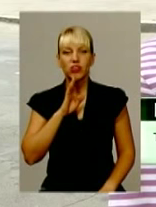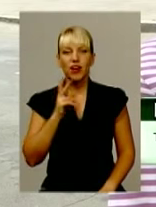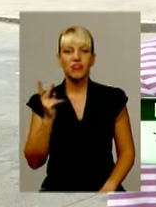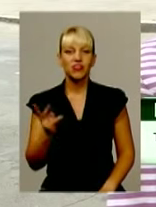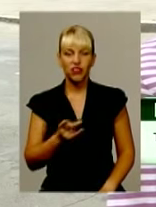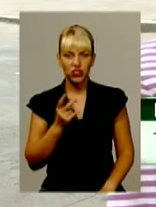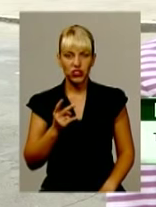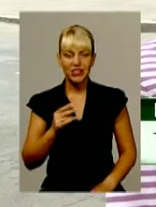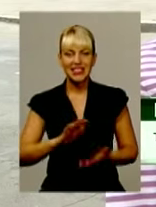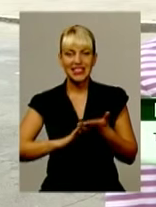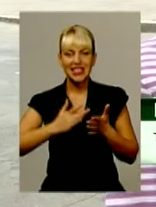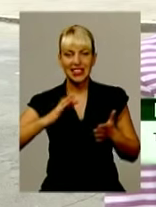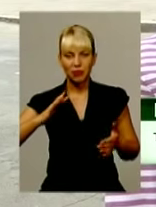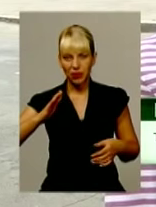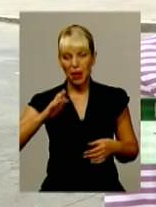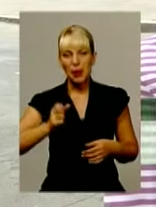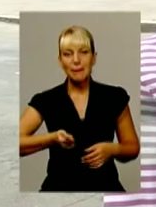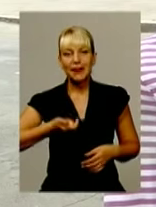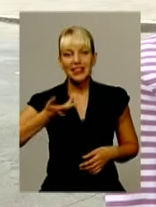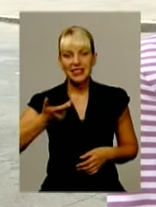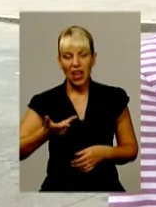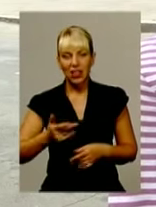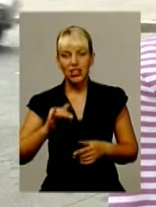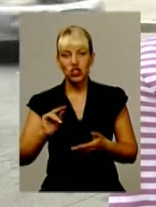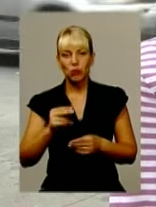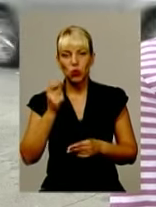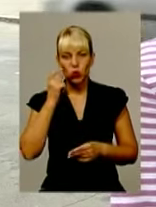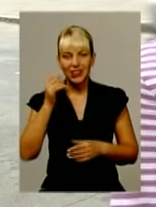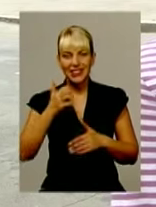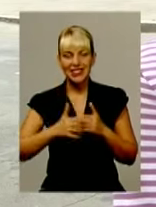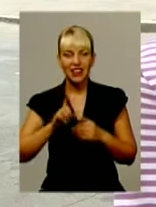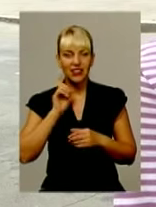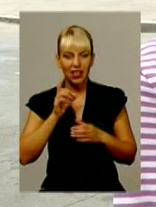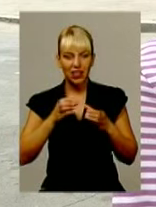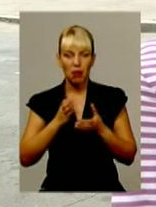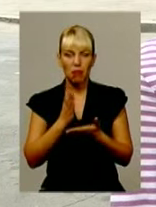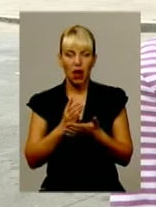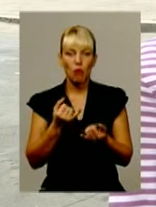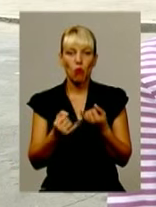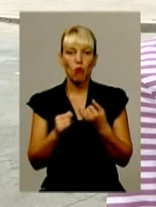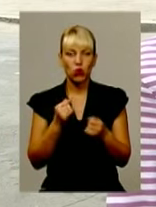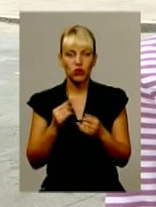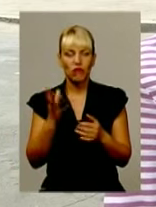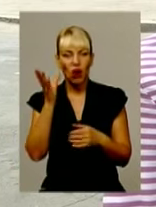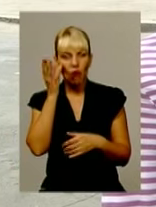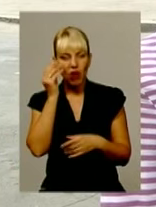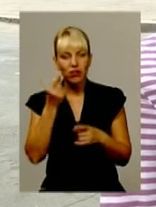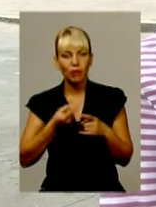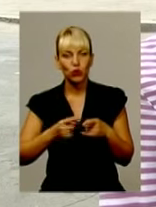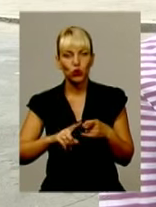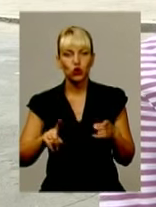призерка. І чемпіонат України серед кадетів ми маємо бронзу. Це з урахуванням того, що